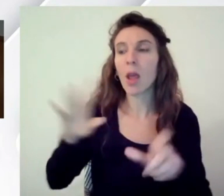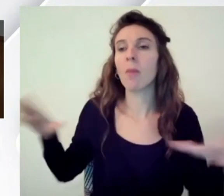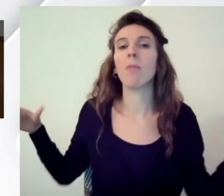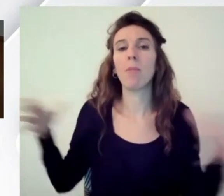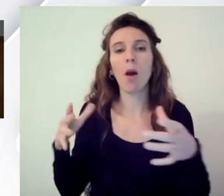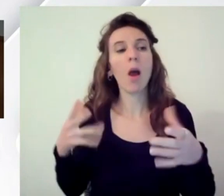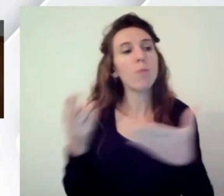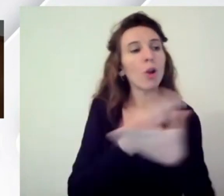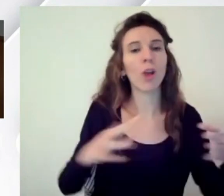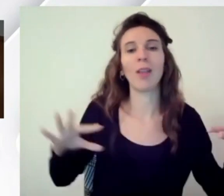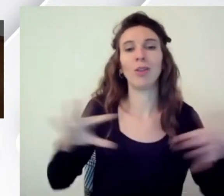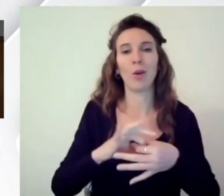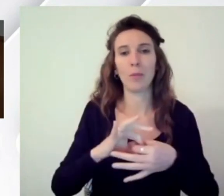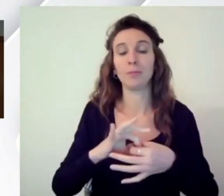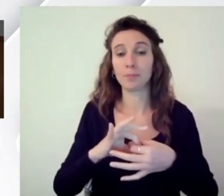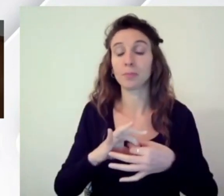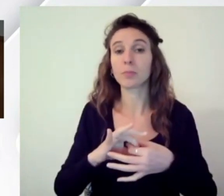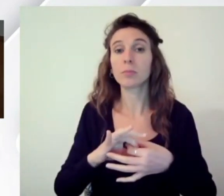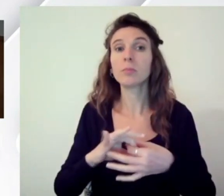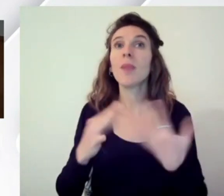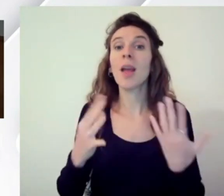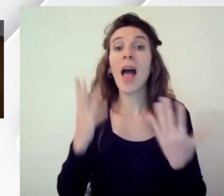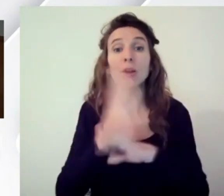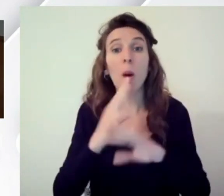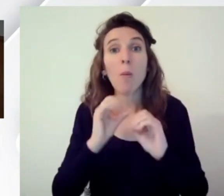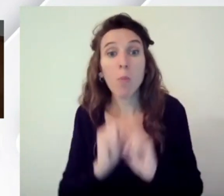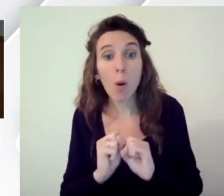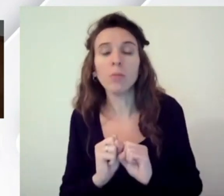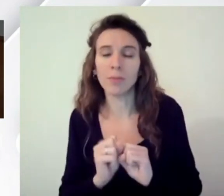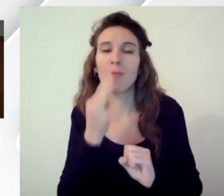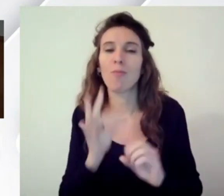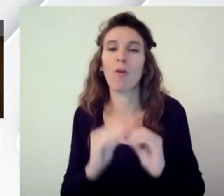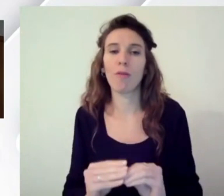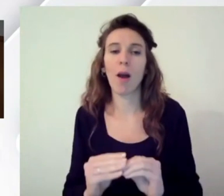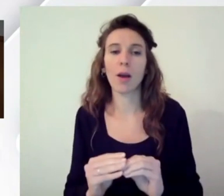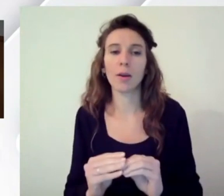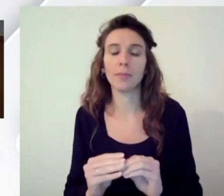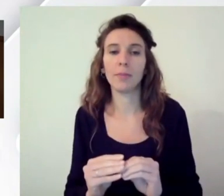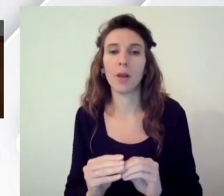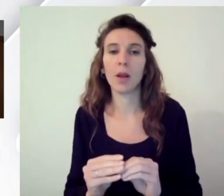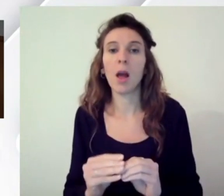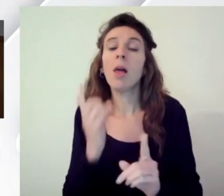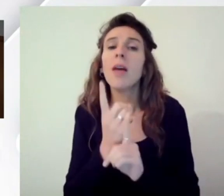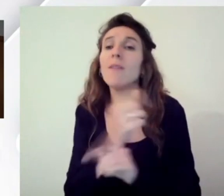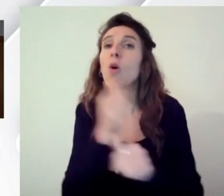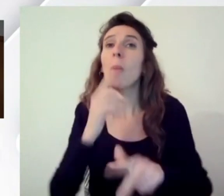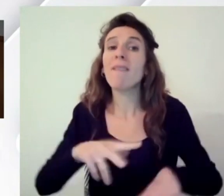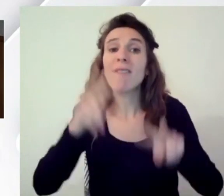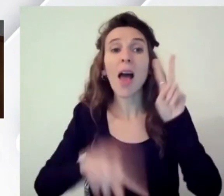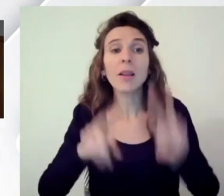in una bacina così grande se non viene approcciata solo come mera validazione seppur necessaria